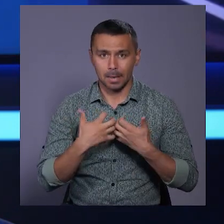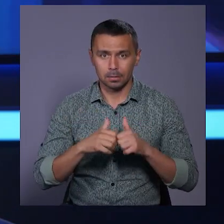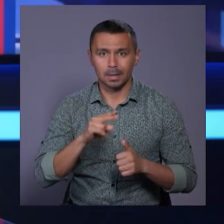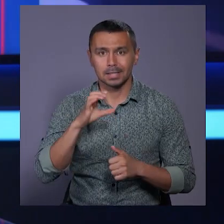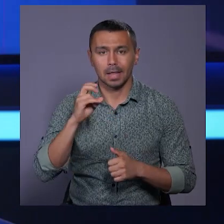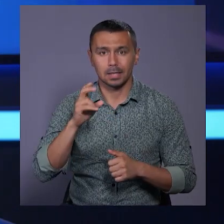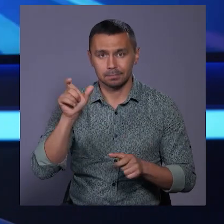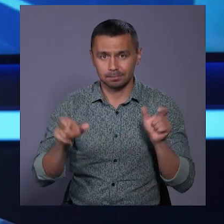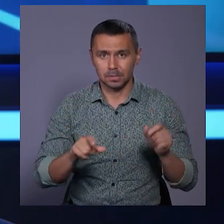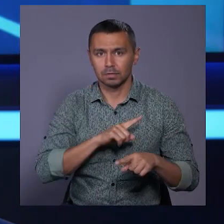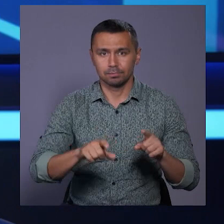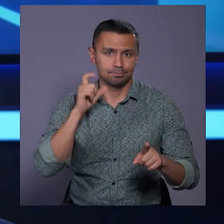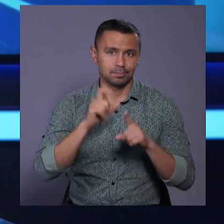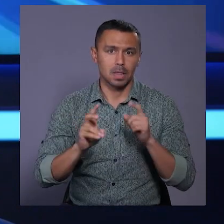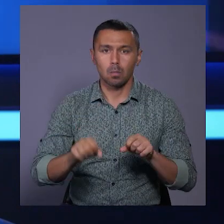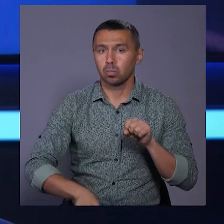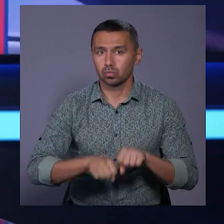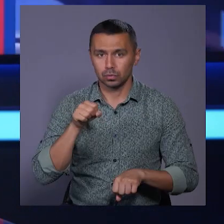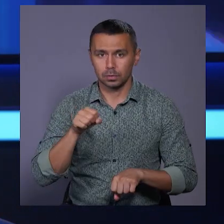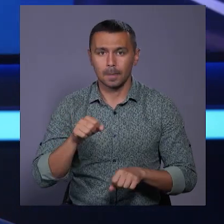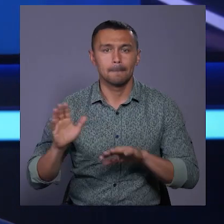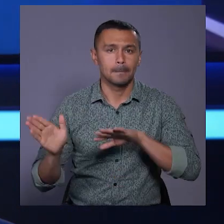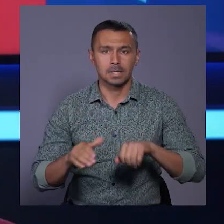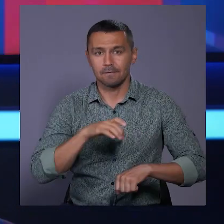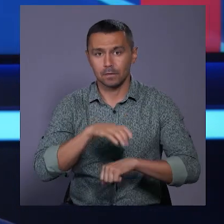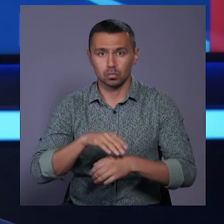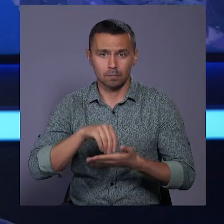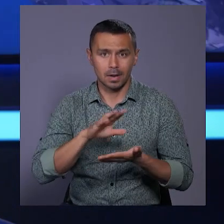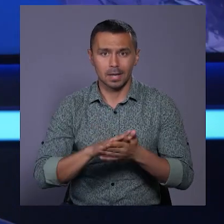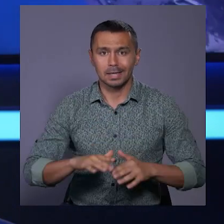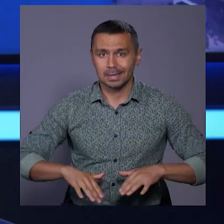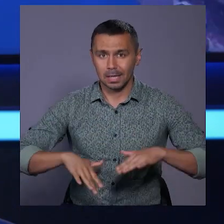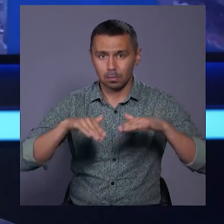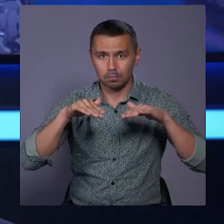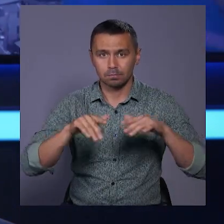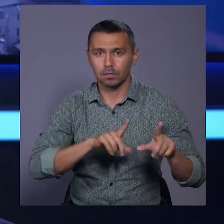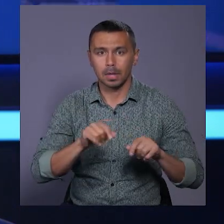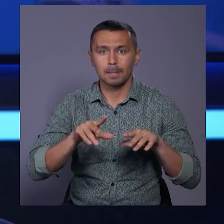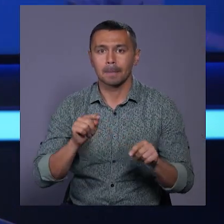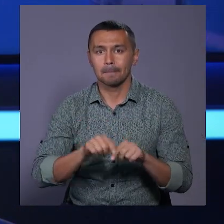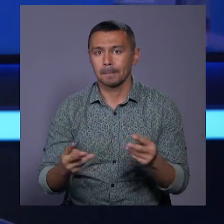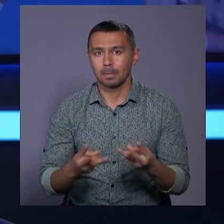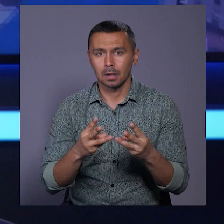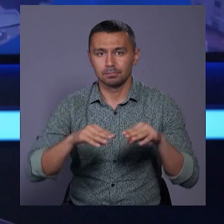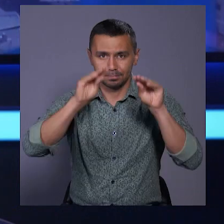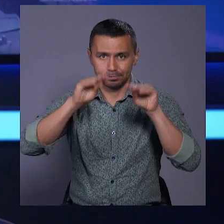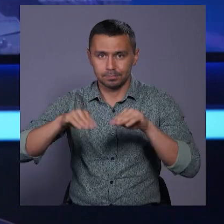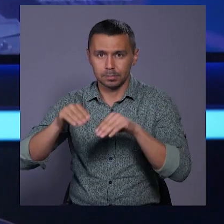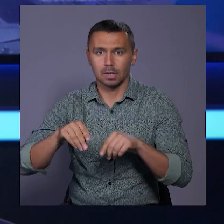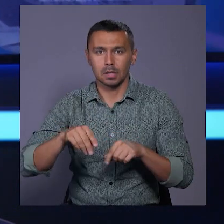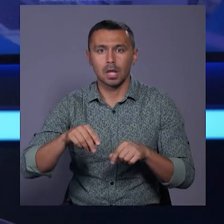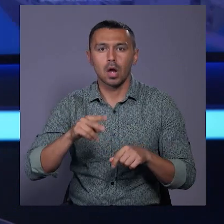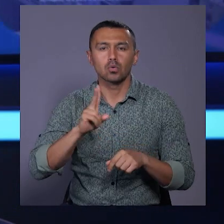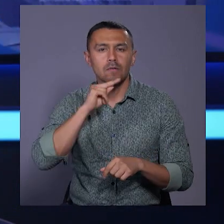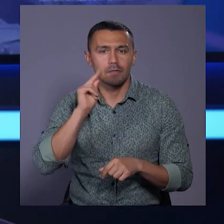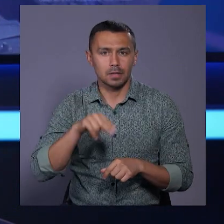ДСНСівці швидше реагують на порушення. Після фіксування диму виїжджають на місце підпалу та складають на поліїв